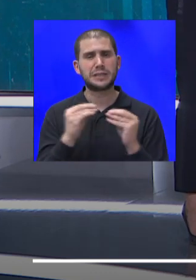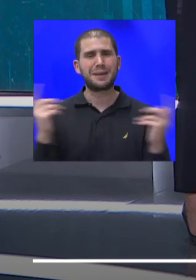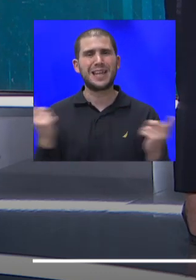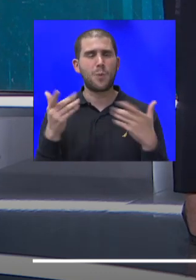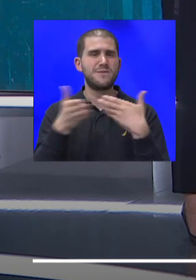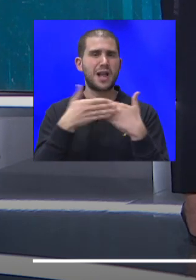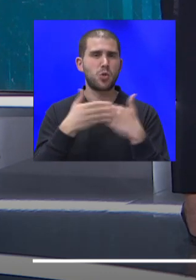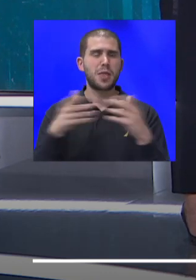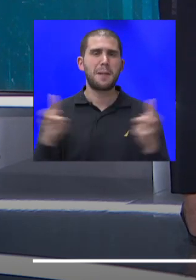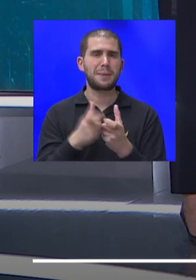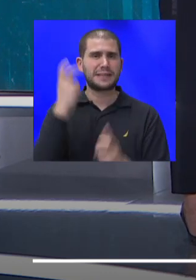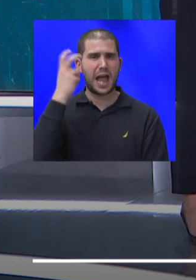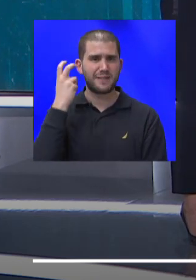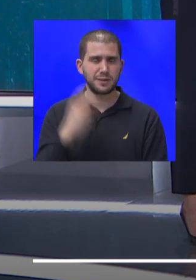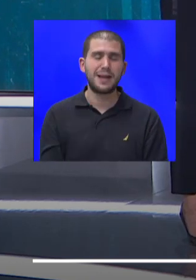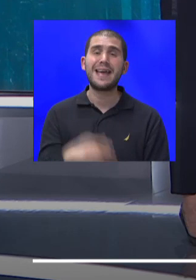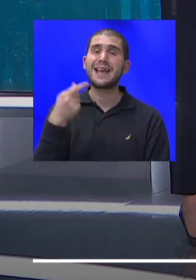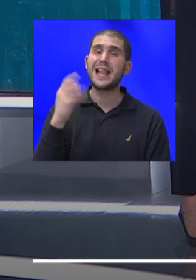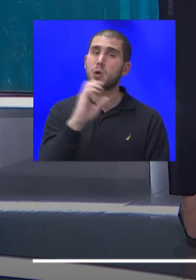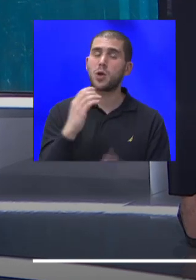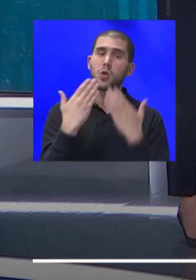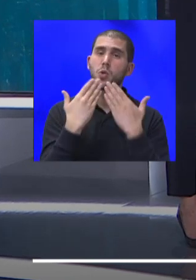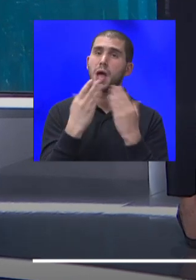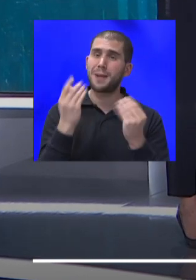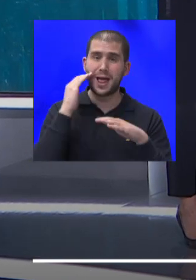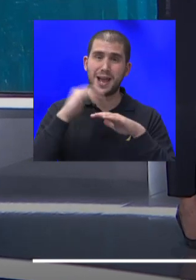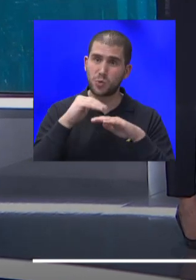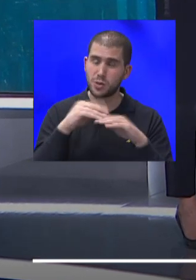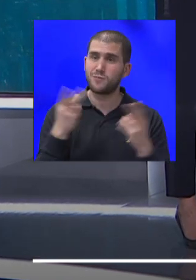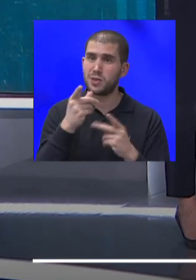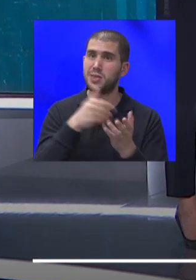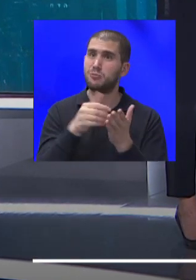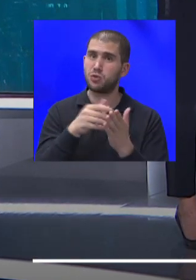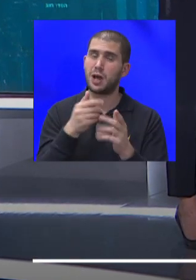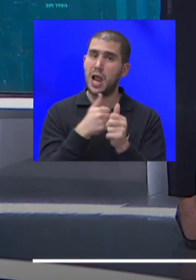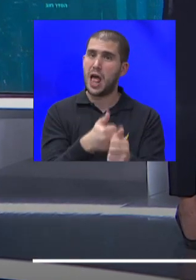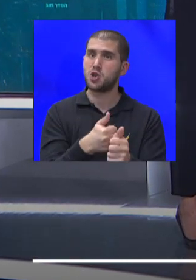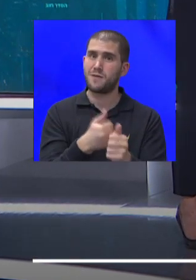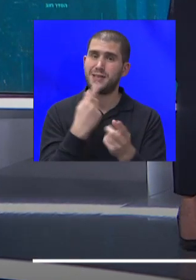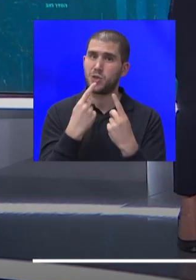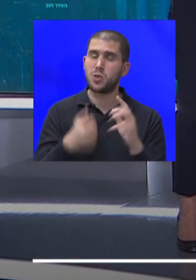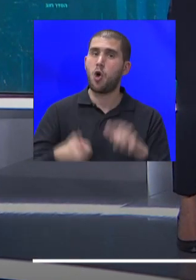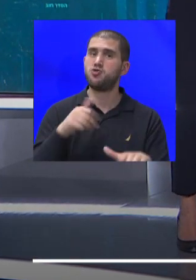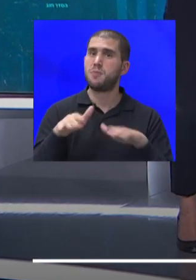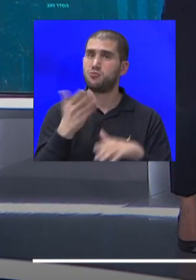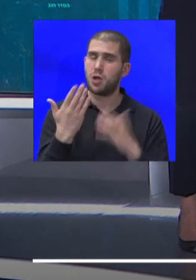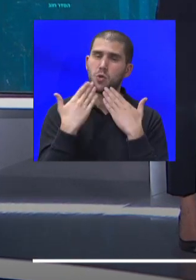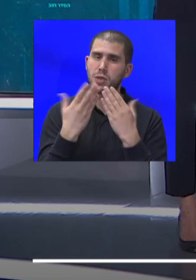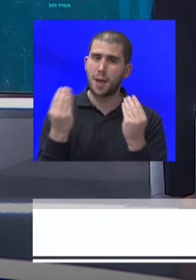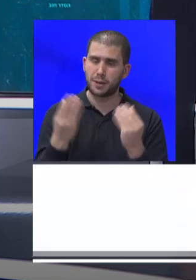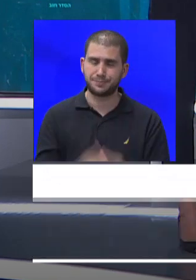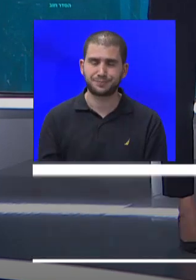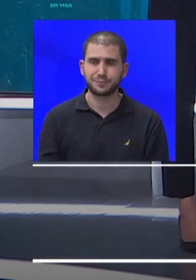גילי כהן, כתבתנו מדינית, תודה רבה על העדכון הזה, כמובן ממשיכה לעקוב אחרי הדיונים אצל ראש הממשלה, תודה רבה שהיית איתנו. תודה.